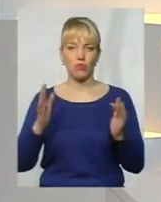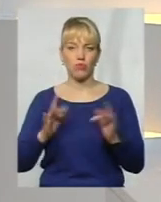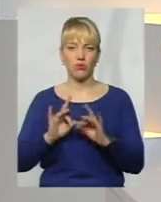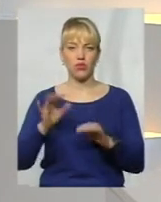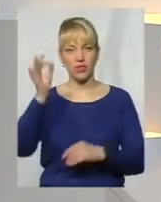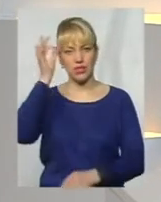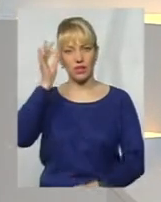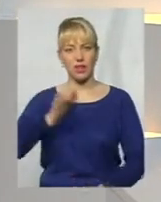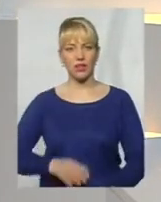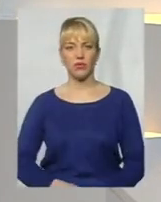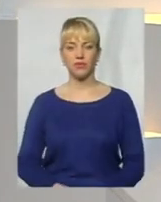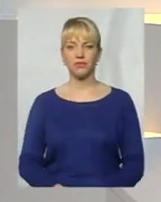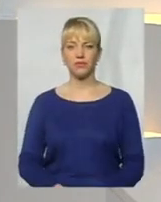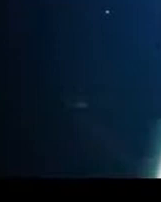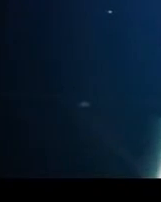згадаємо.